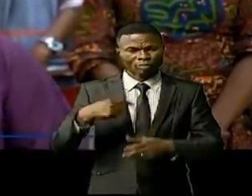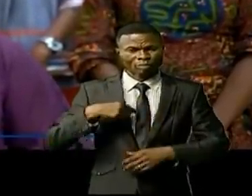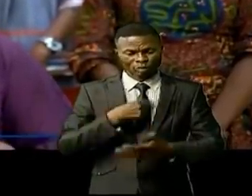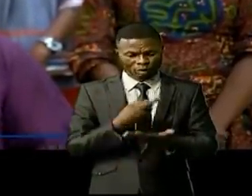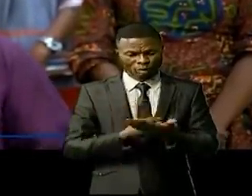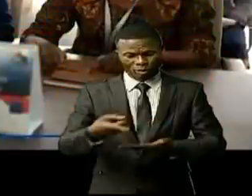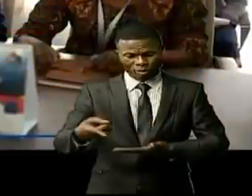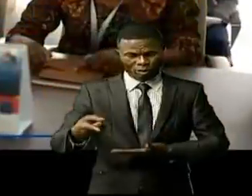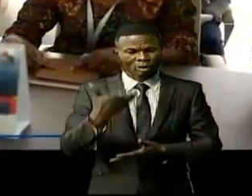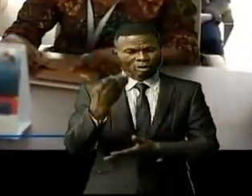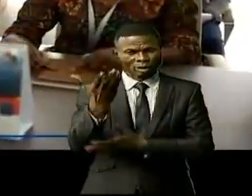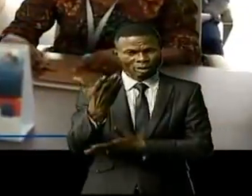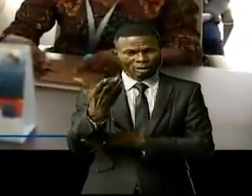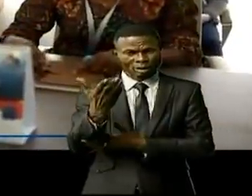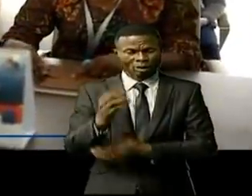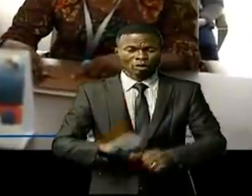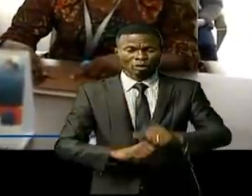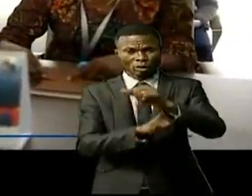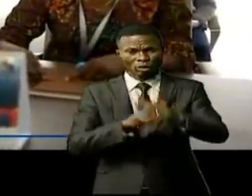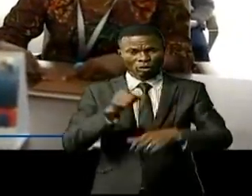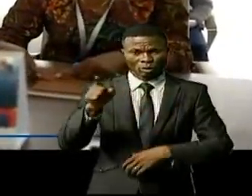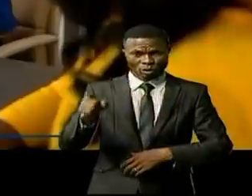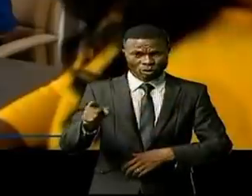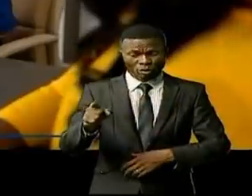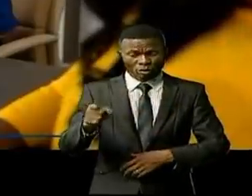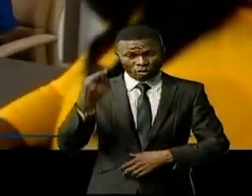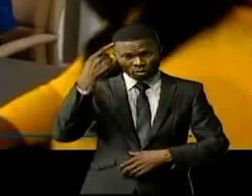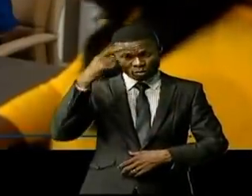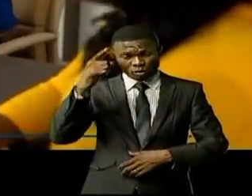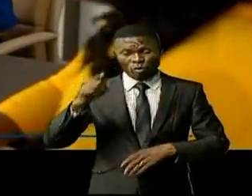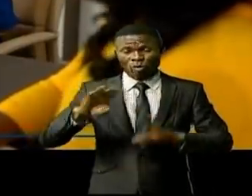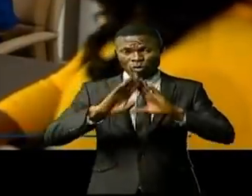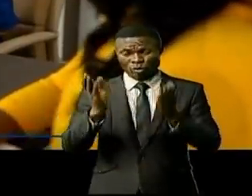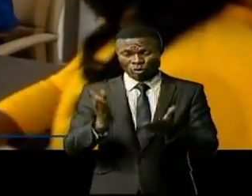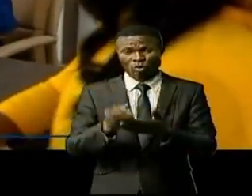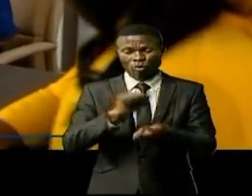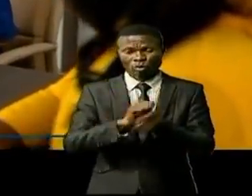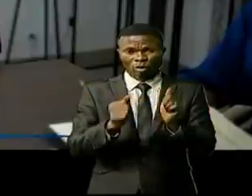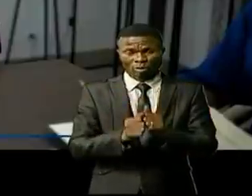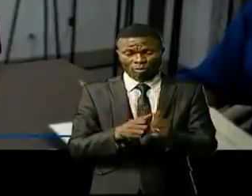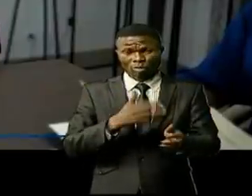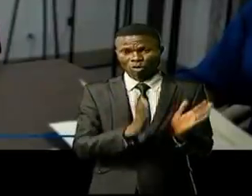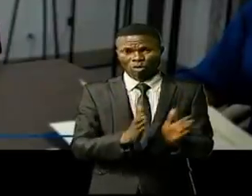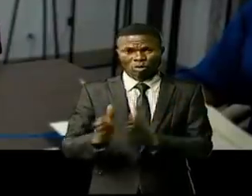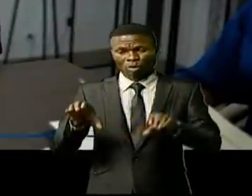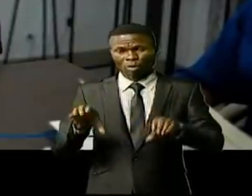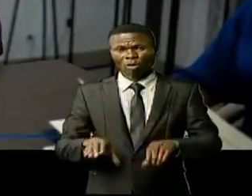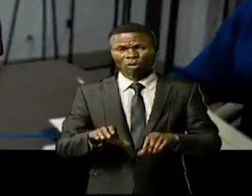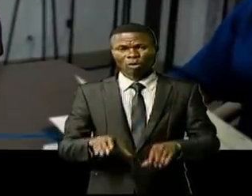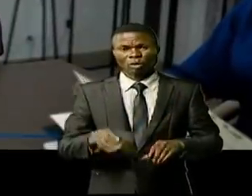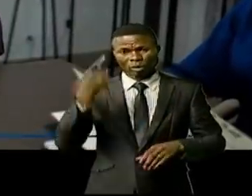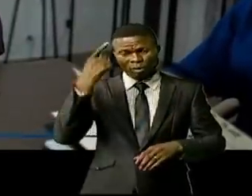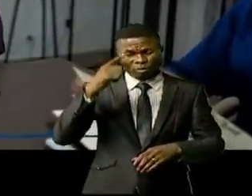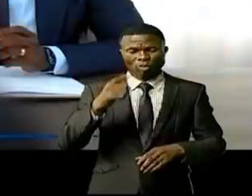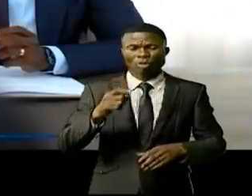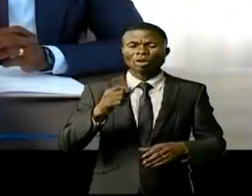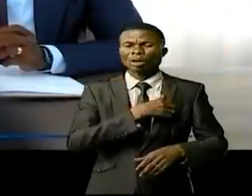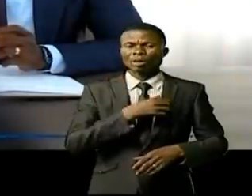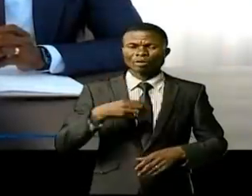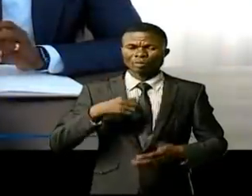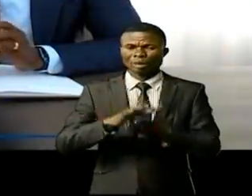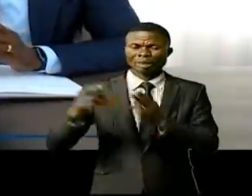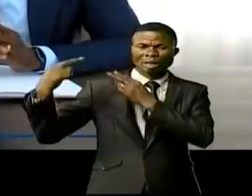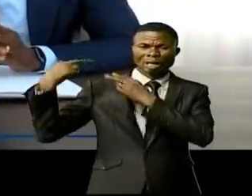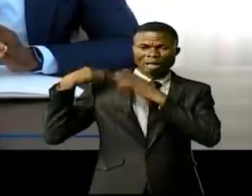et solliciter son accompagnement et son appui sur tous ces chantiers que nous avons au Congo pour l'autonomisation de la femme